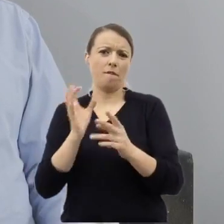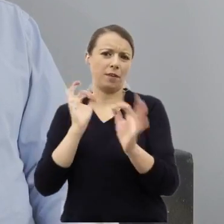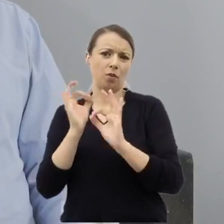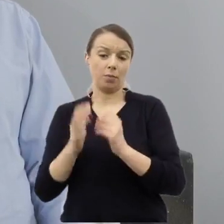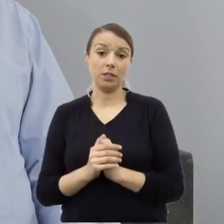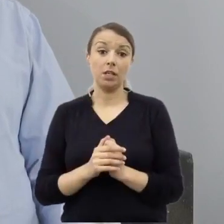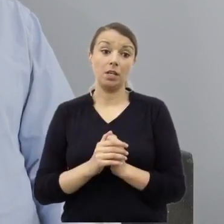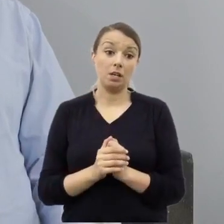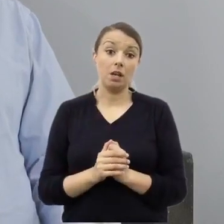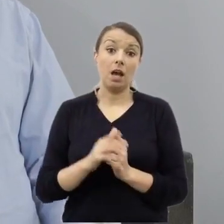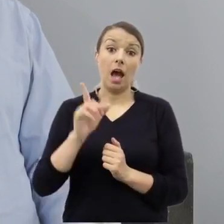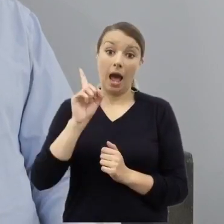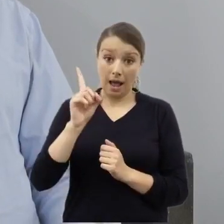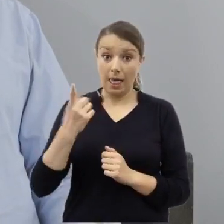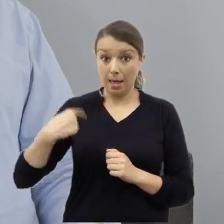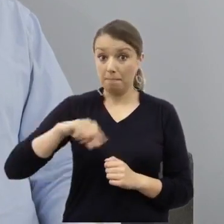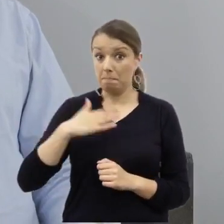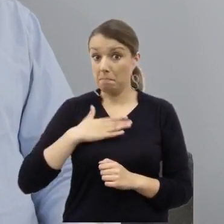dokumentów.